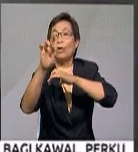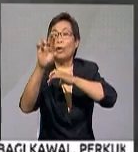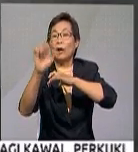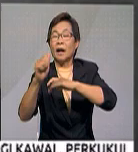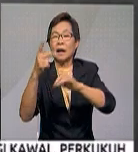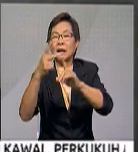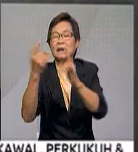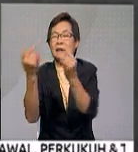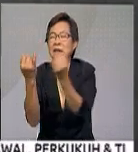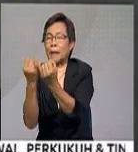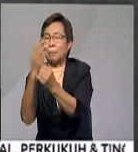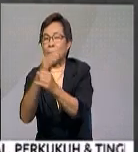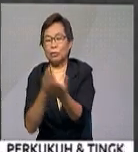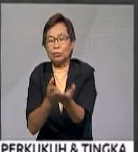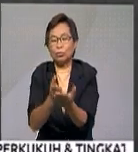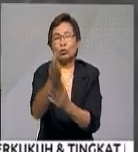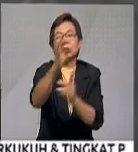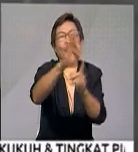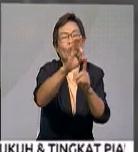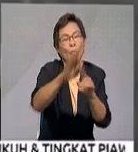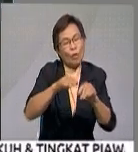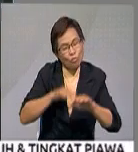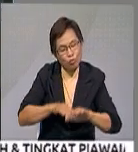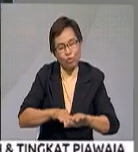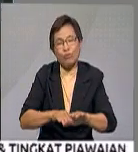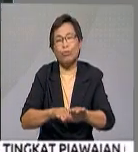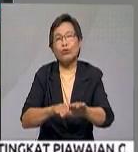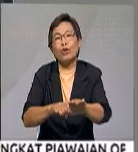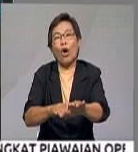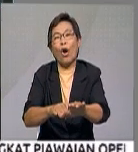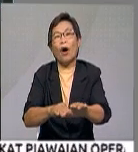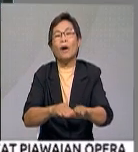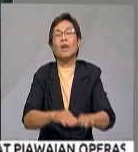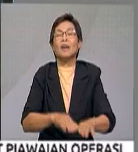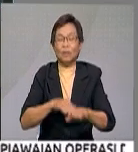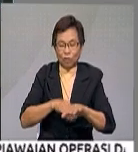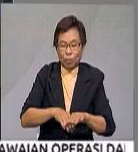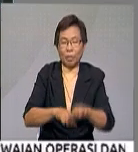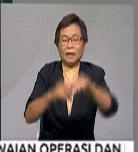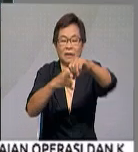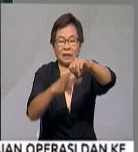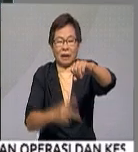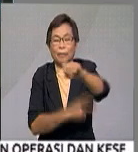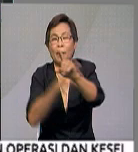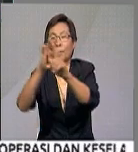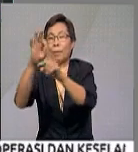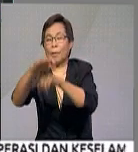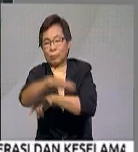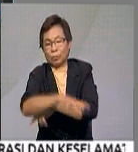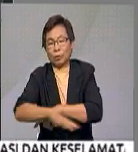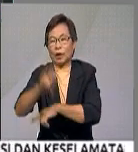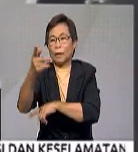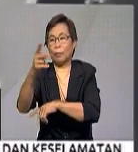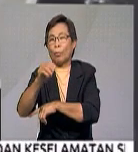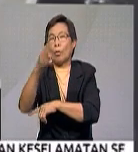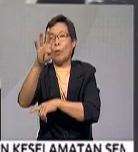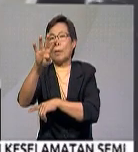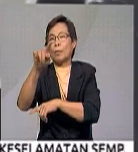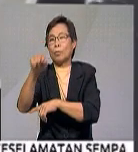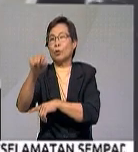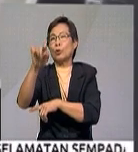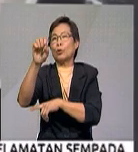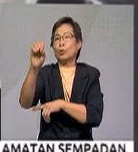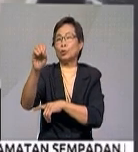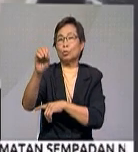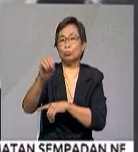ke arah Pulau Pinan. Seterusnya, balik pula dengan tinjauan trafik di Jambatan Pulau Pinan di sekitar kilometer 4 perpuluhan